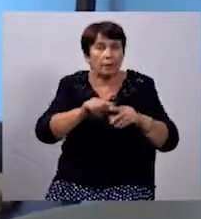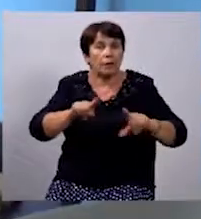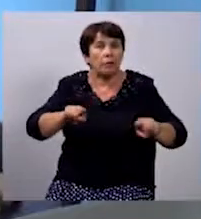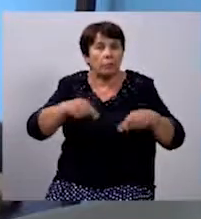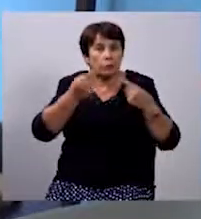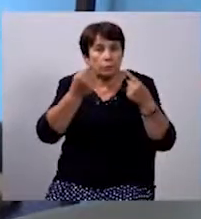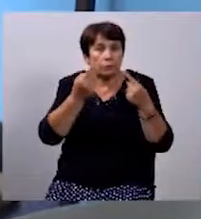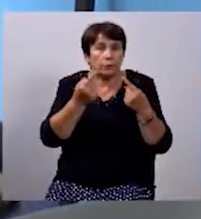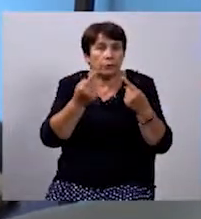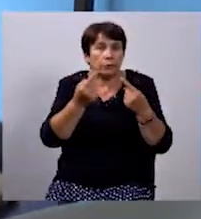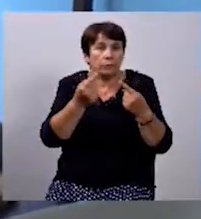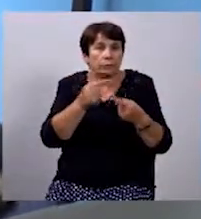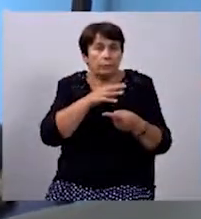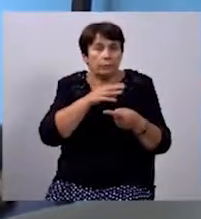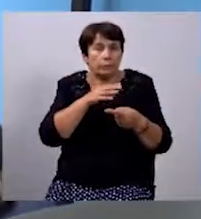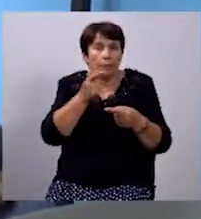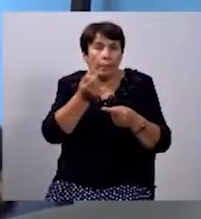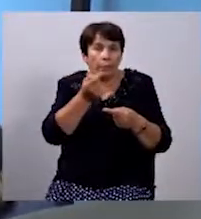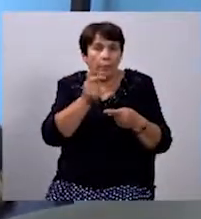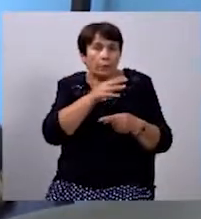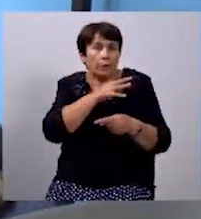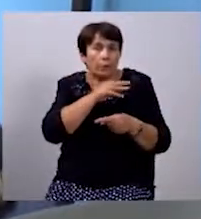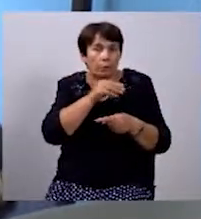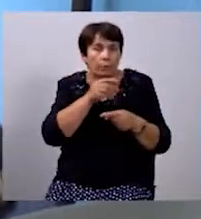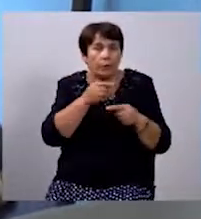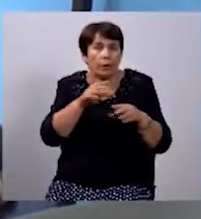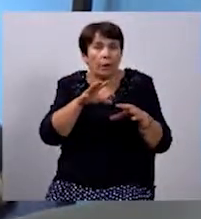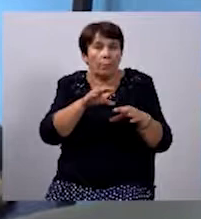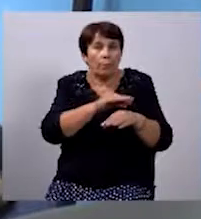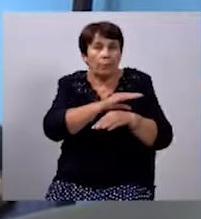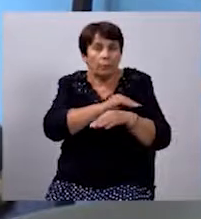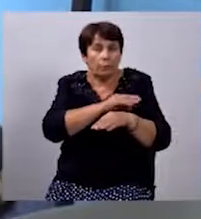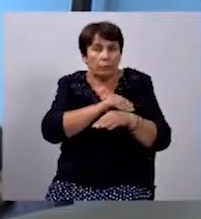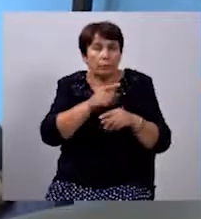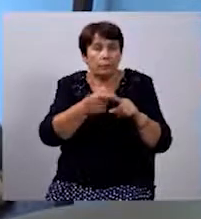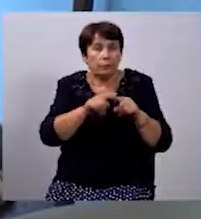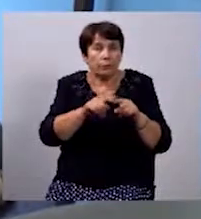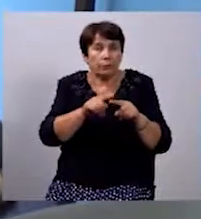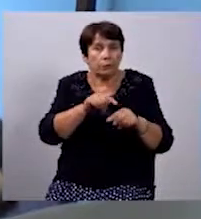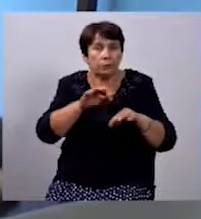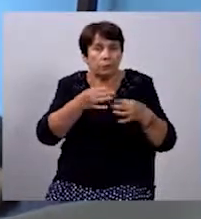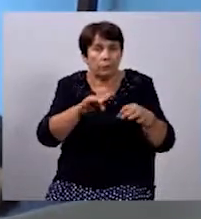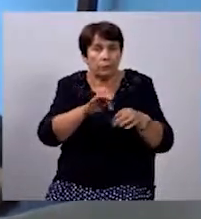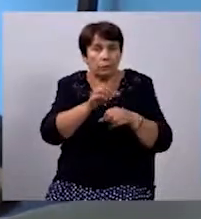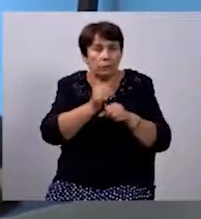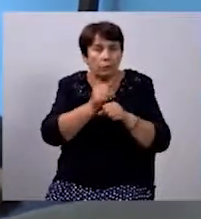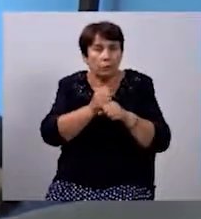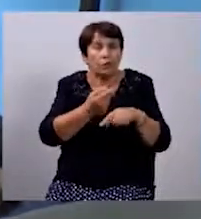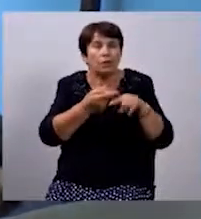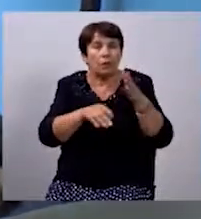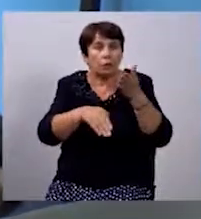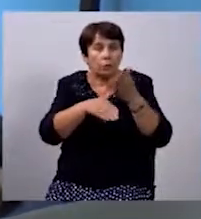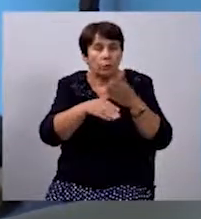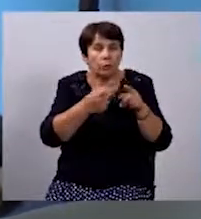маленьке подразнення, м'яс відреагував, мозок його виключив з роботи і все. І за допомогою